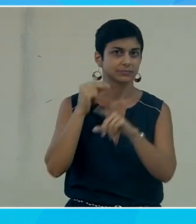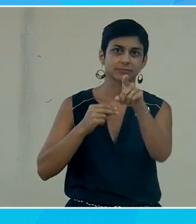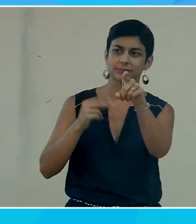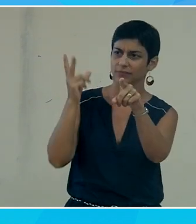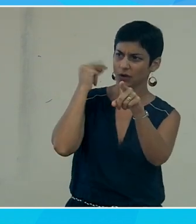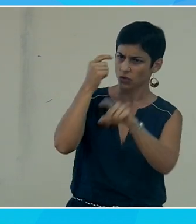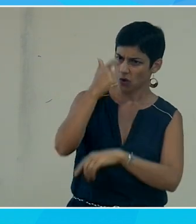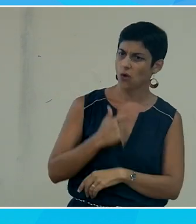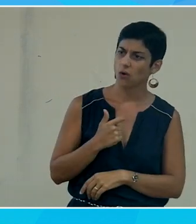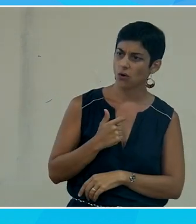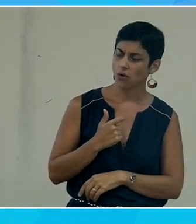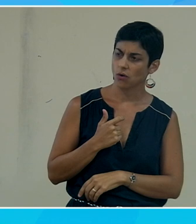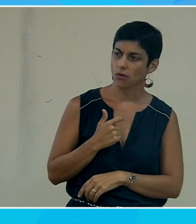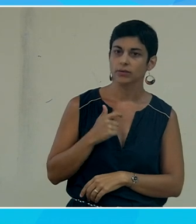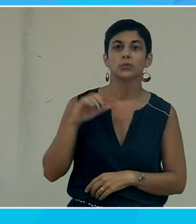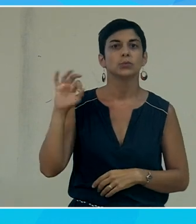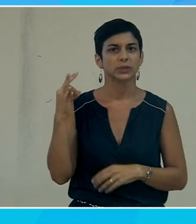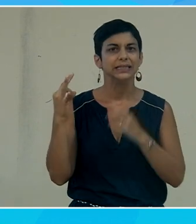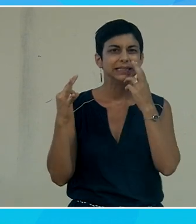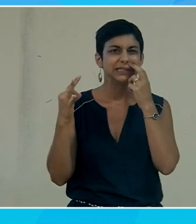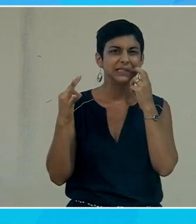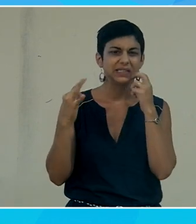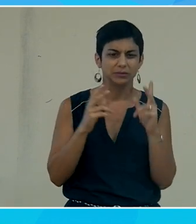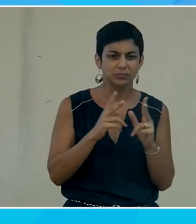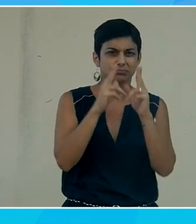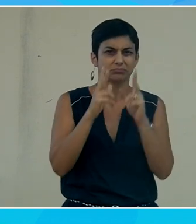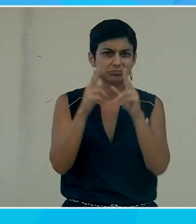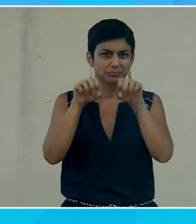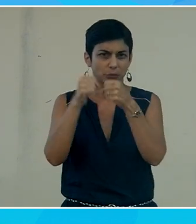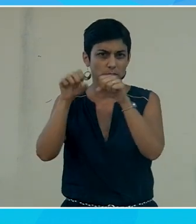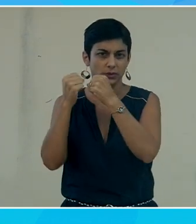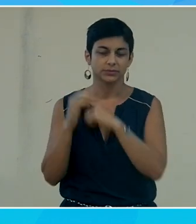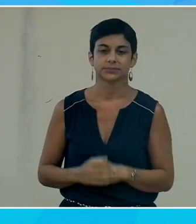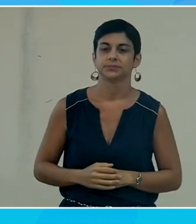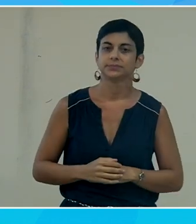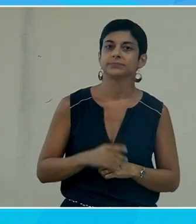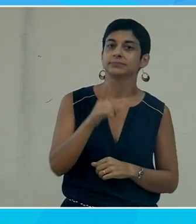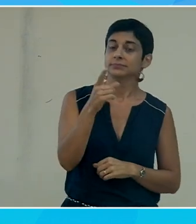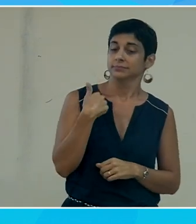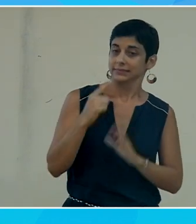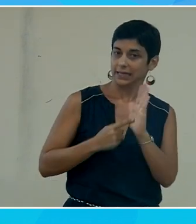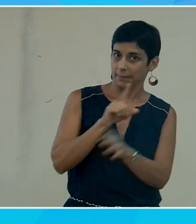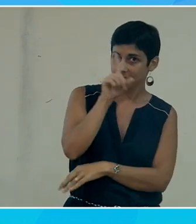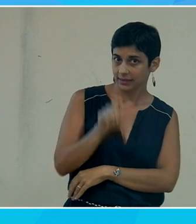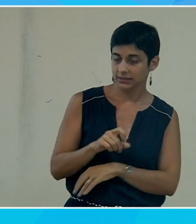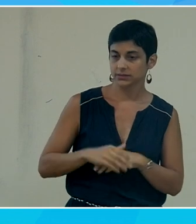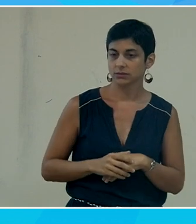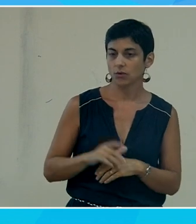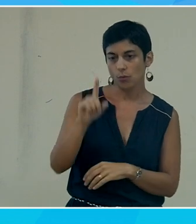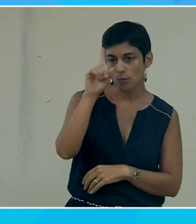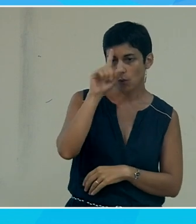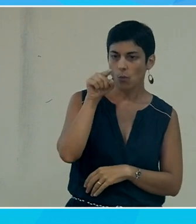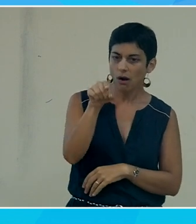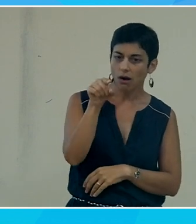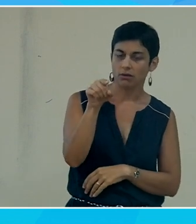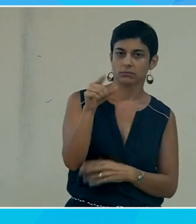m'entendez ? oui de façon très parcellaire je disais à ce moment là pourquoi avez-vous